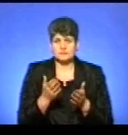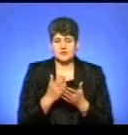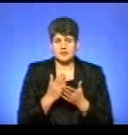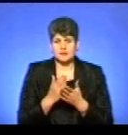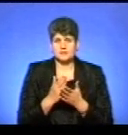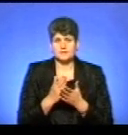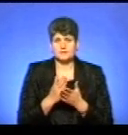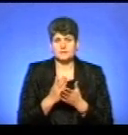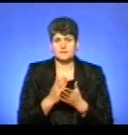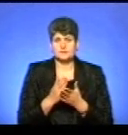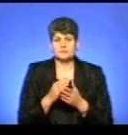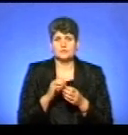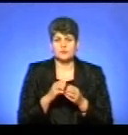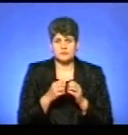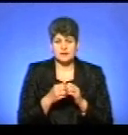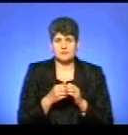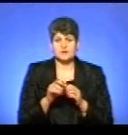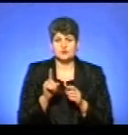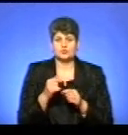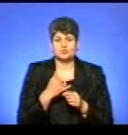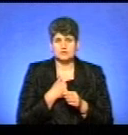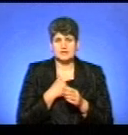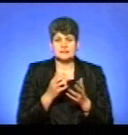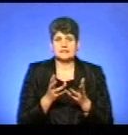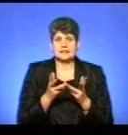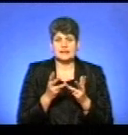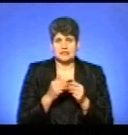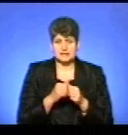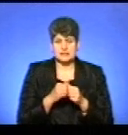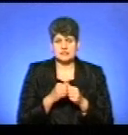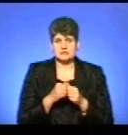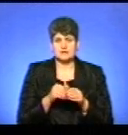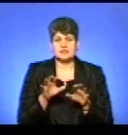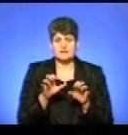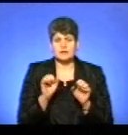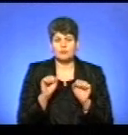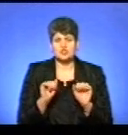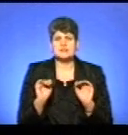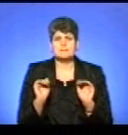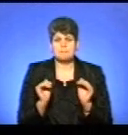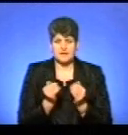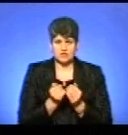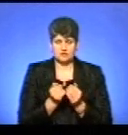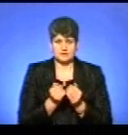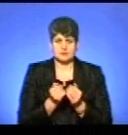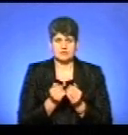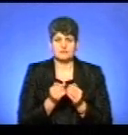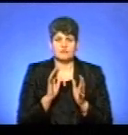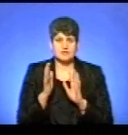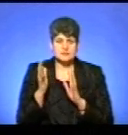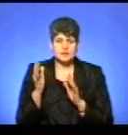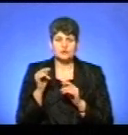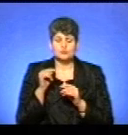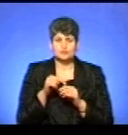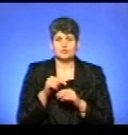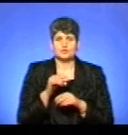потенційна загроза, що в нас чисельність купитних тварин може різко зменшитися в насливських угідях, тому користувачами